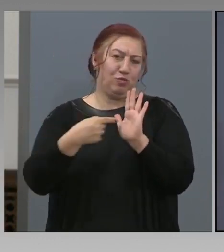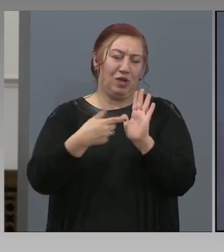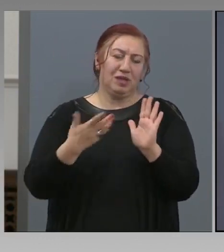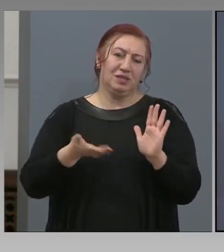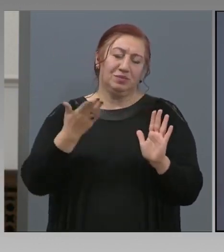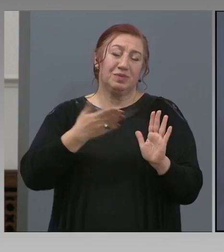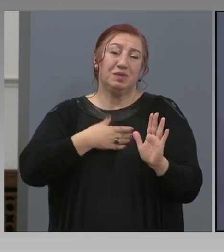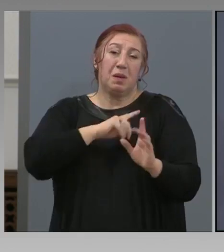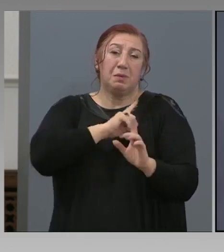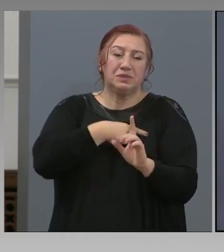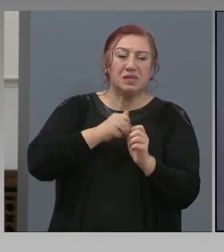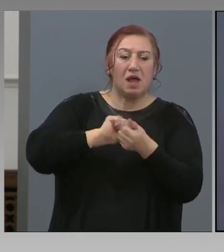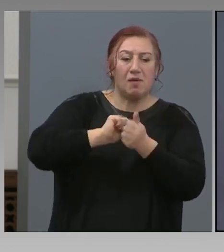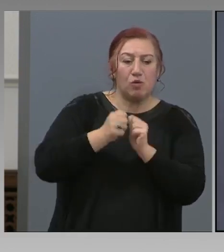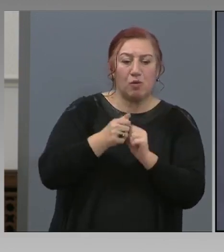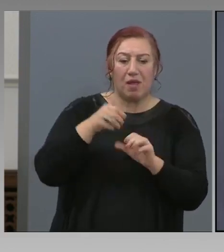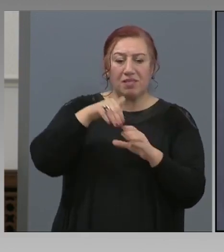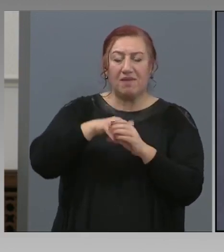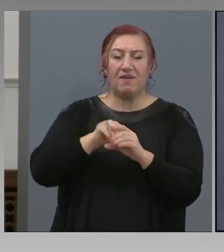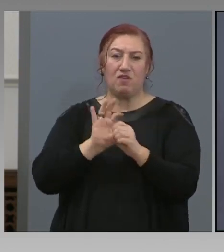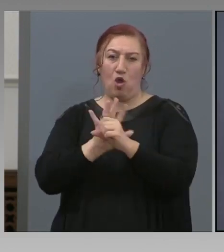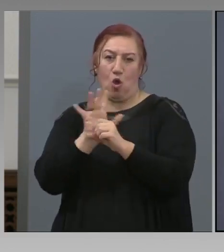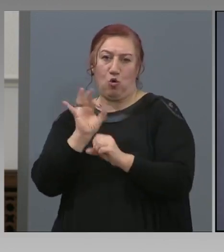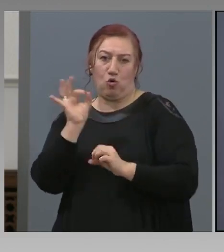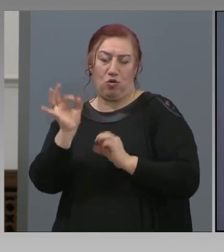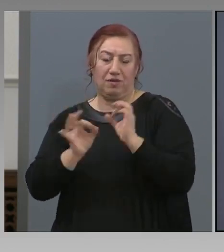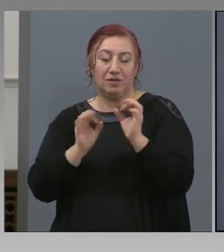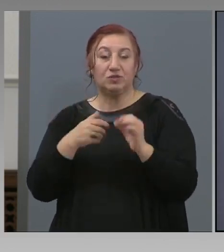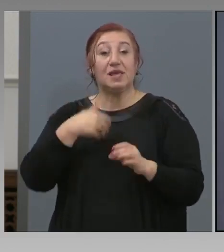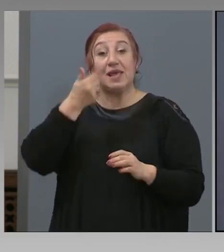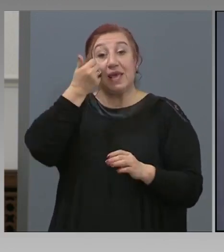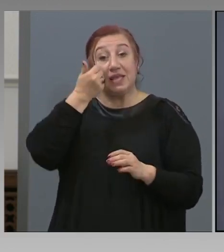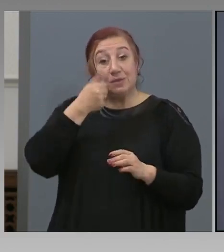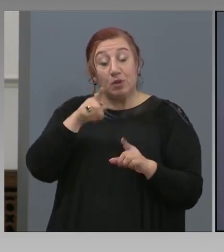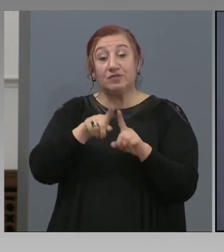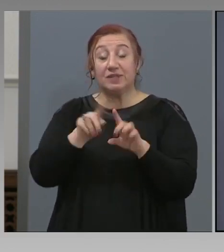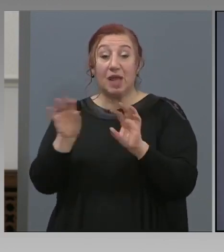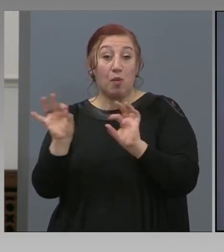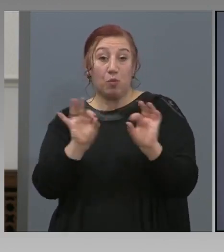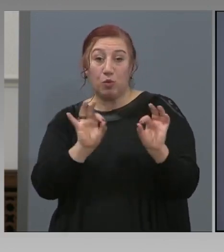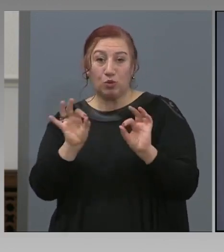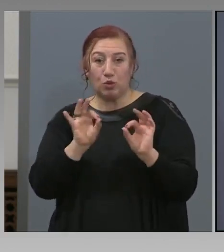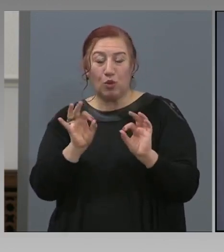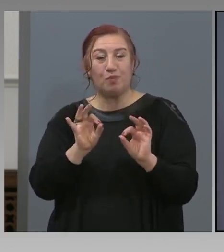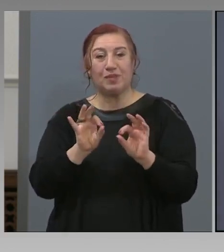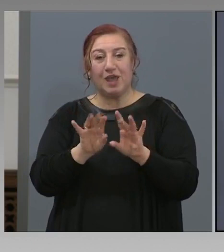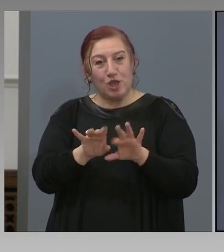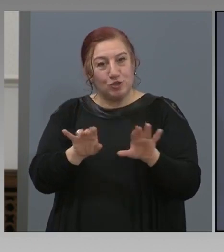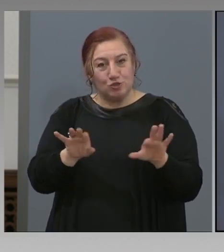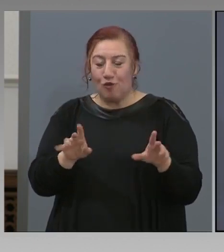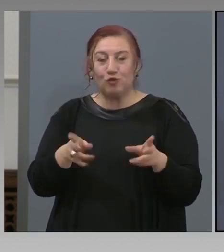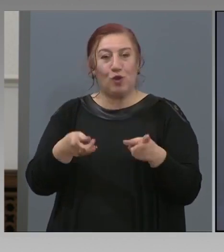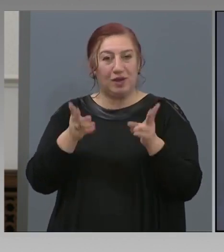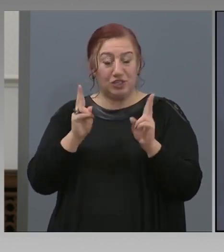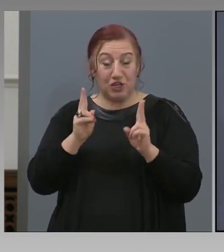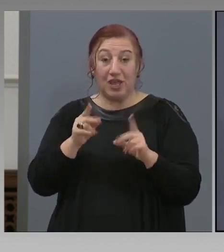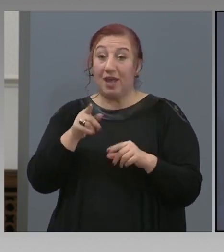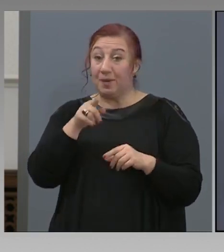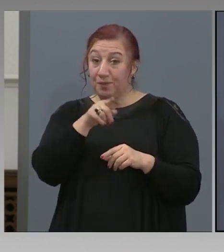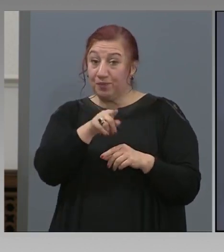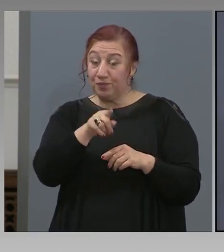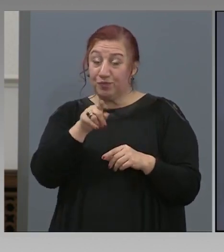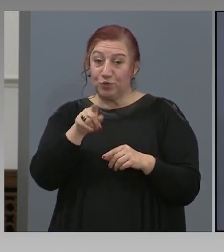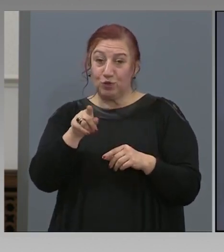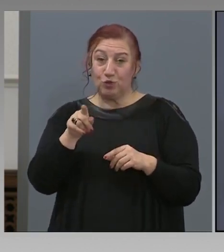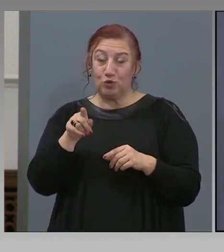спряването с COVID-19, ползват подобни софтуерни решения. Това са